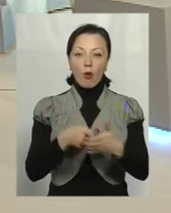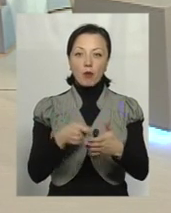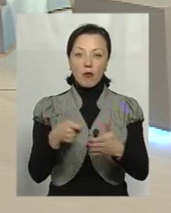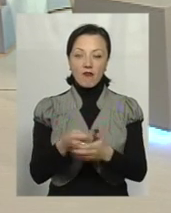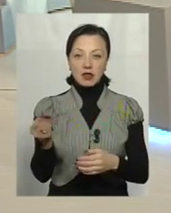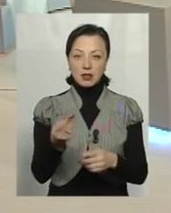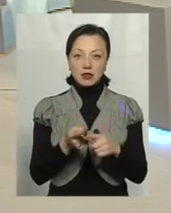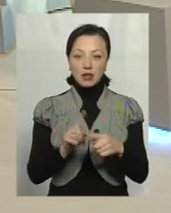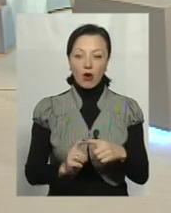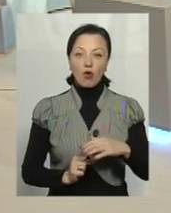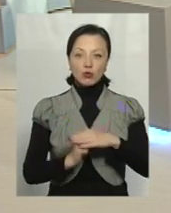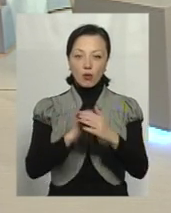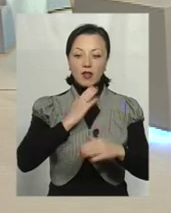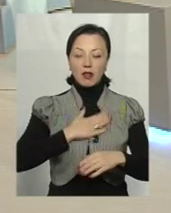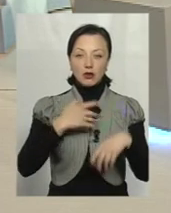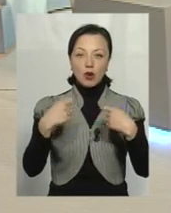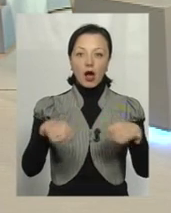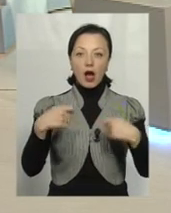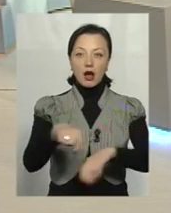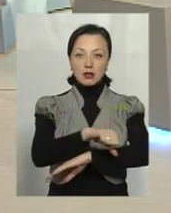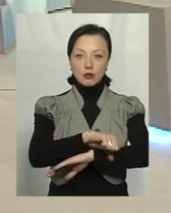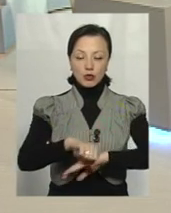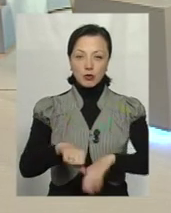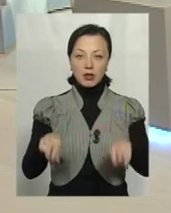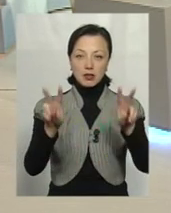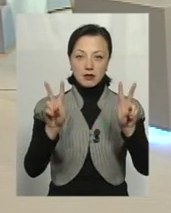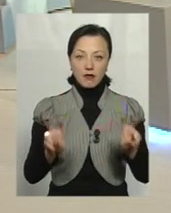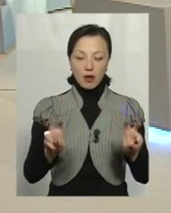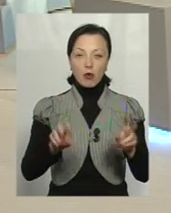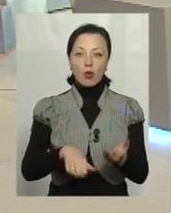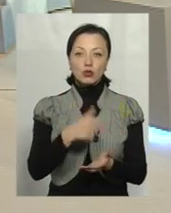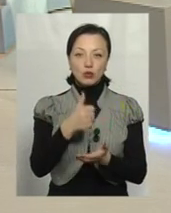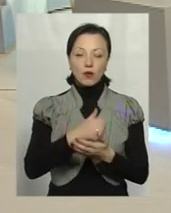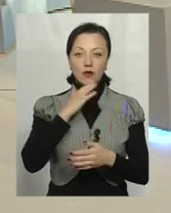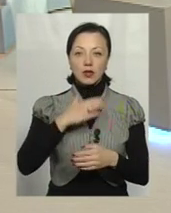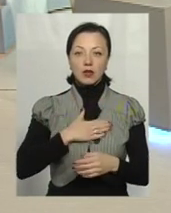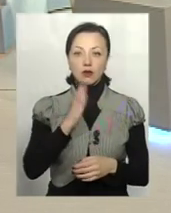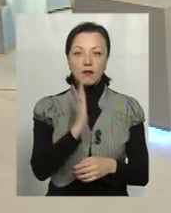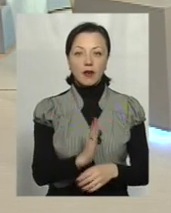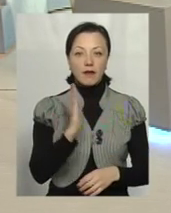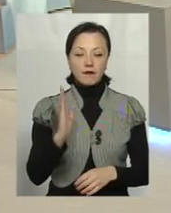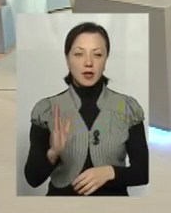Оце є основа нашого експорту, того, що ми називаємо основа нашого ВВП.